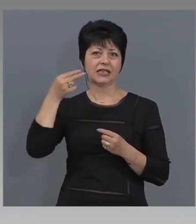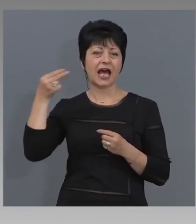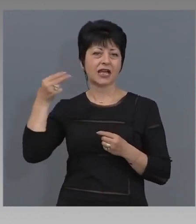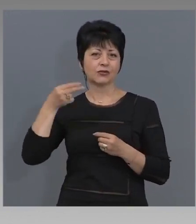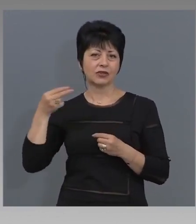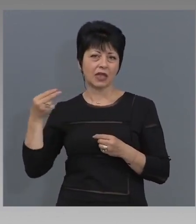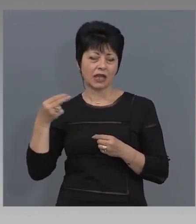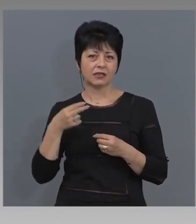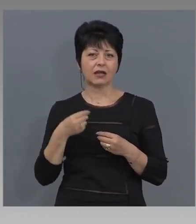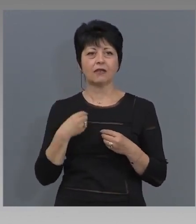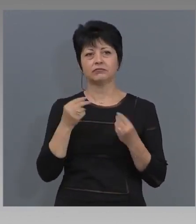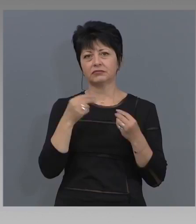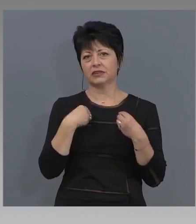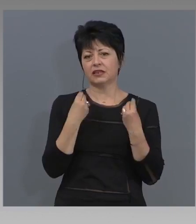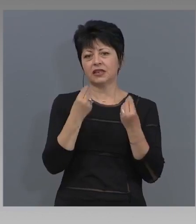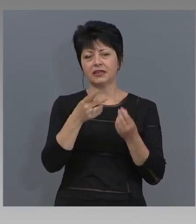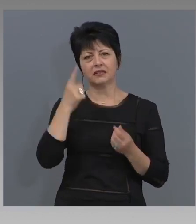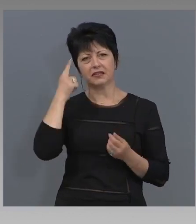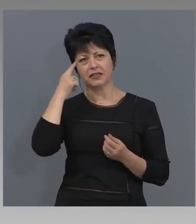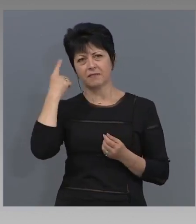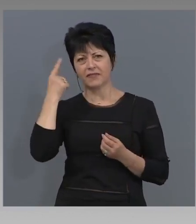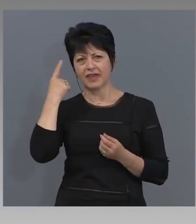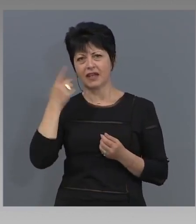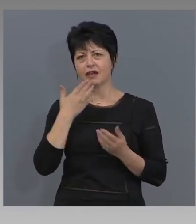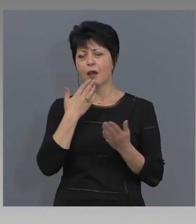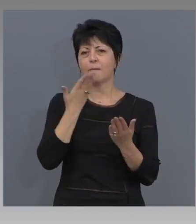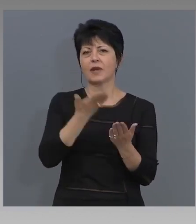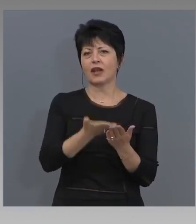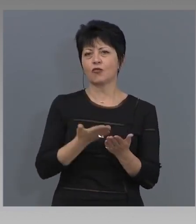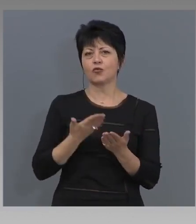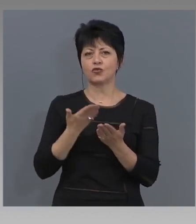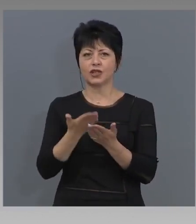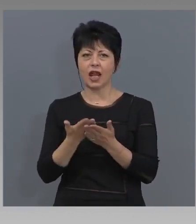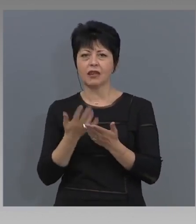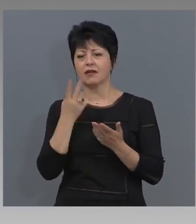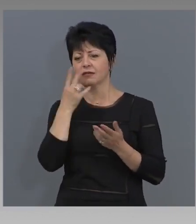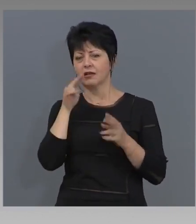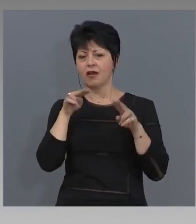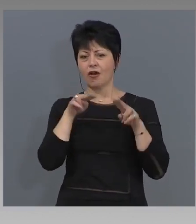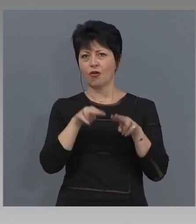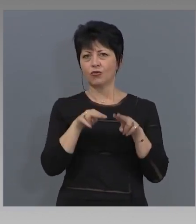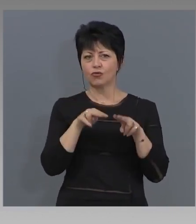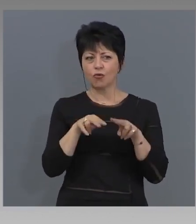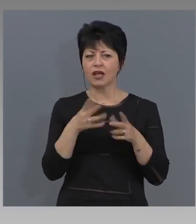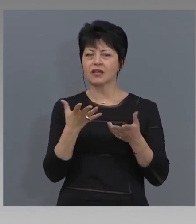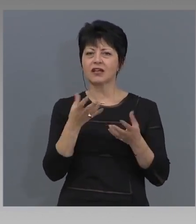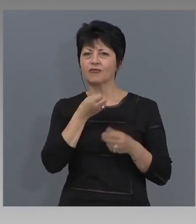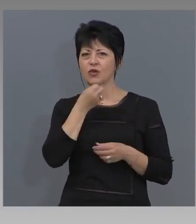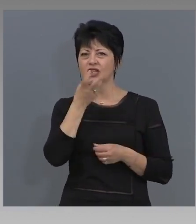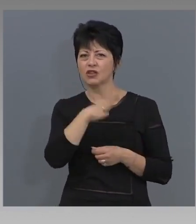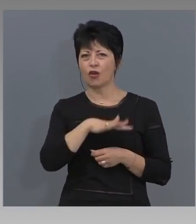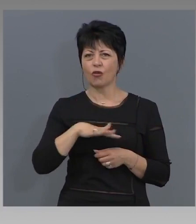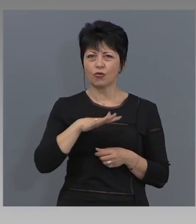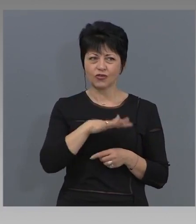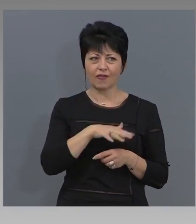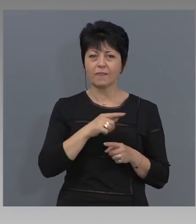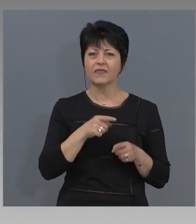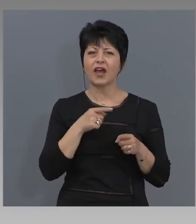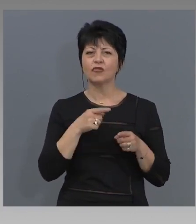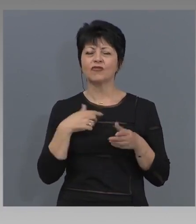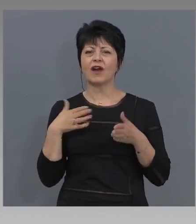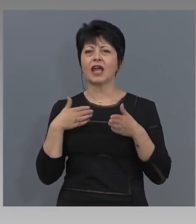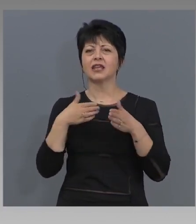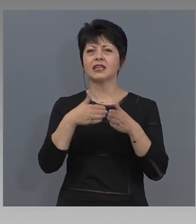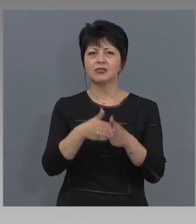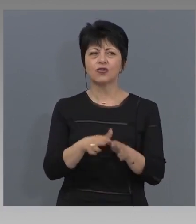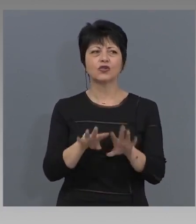дадат мнение предложения, а и начин и те да контролират всичко това, което се случи. Още един път казвам. Това е насочено към